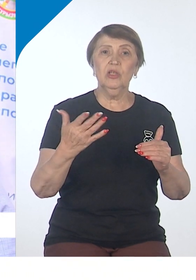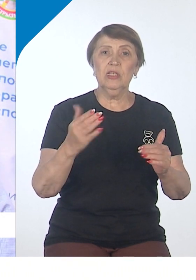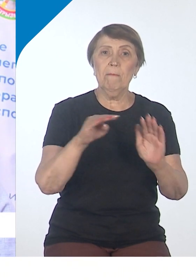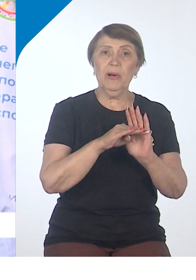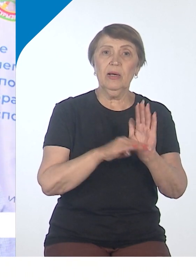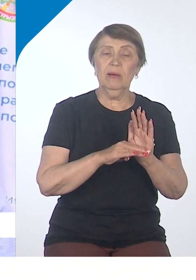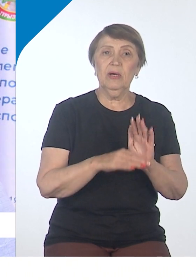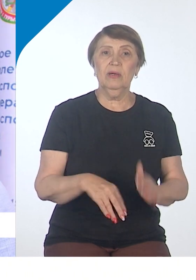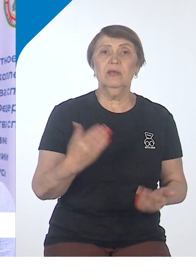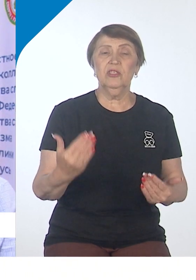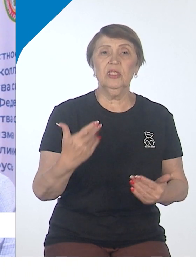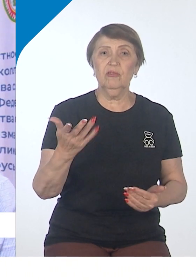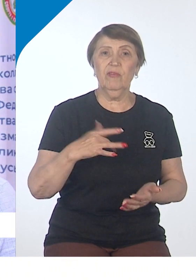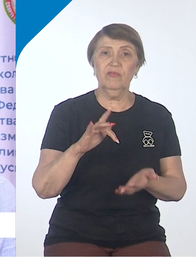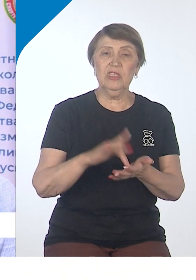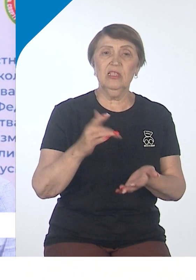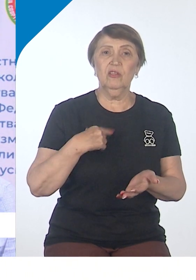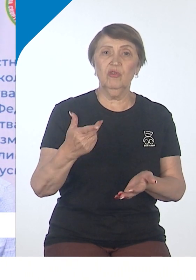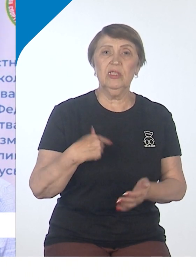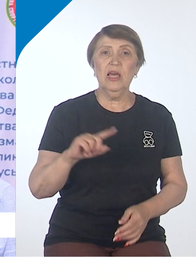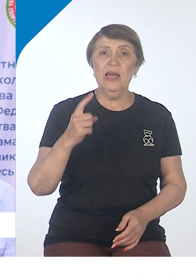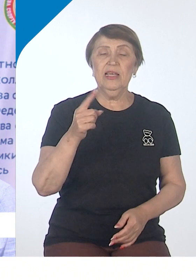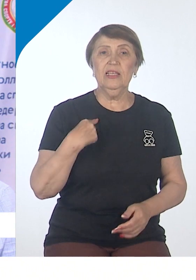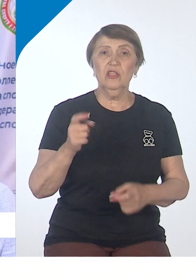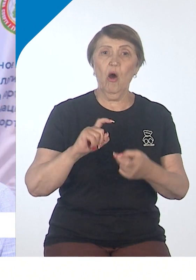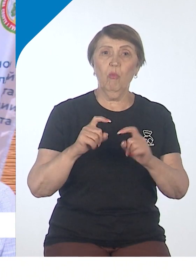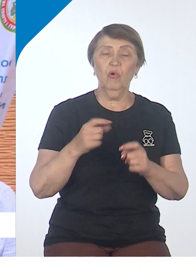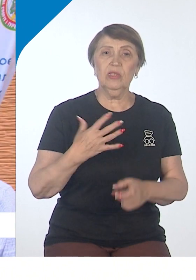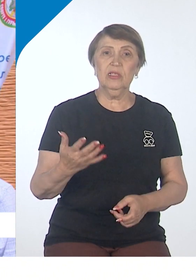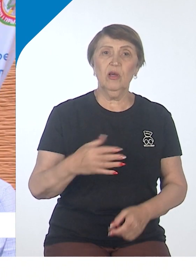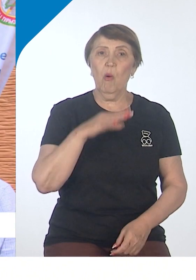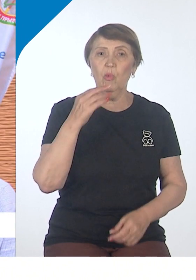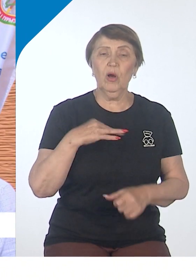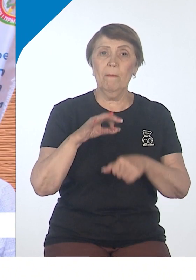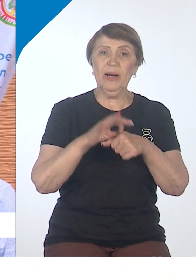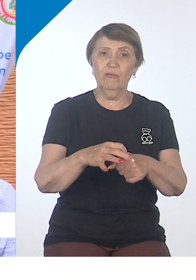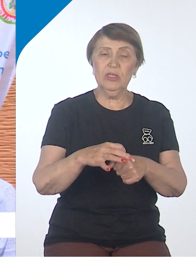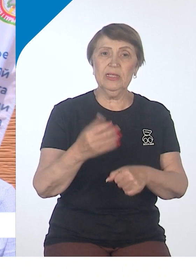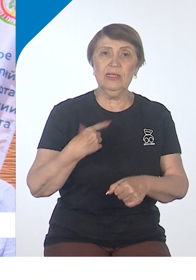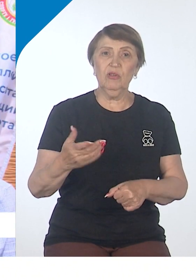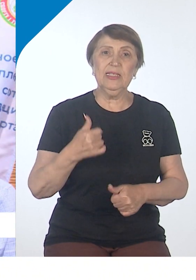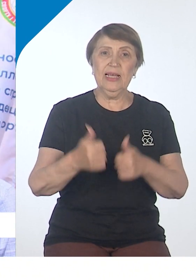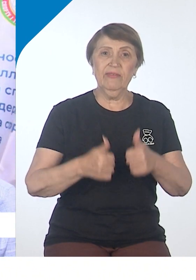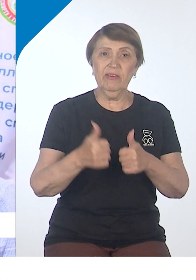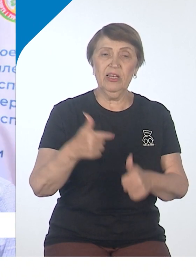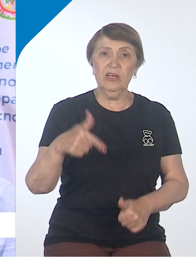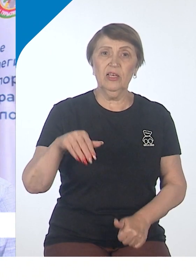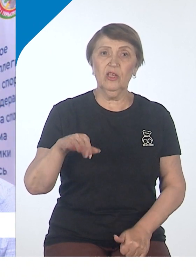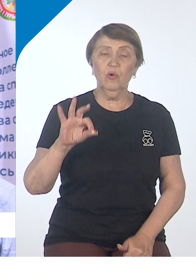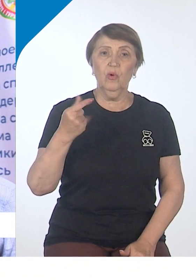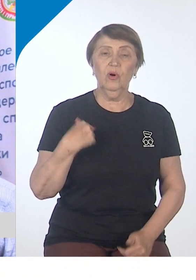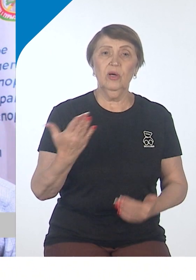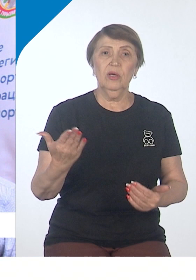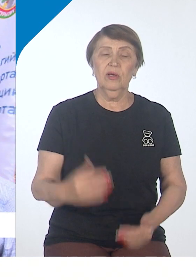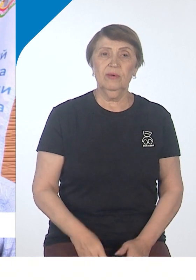центре. Сегодня сейчас на центре единоборств. Смотрим, как проводятся соревнования по массовому спорту по фестивалю ГТО. Это